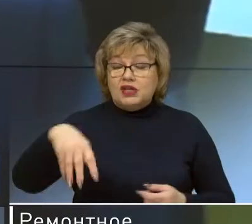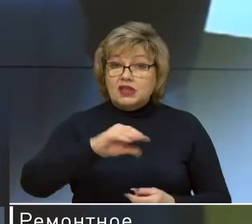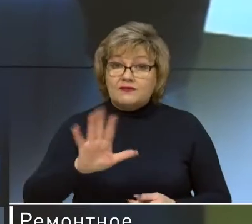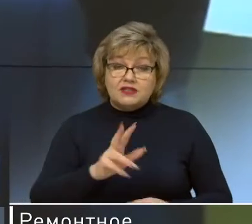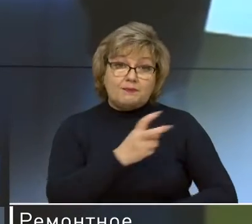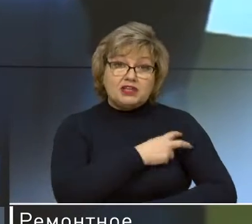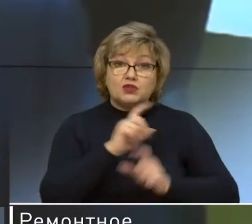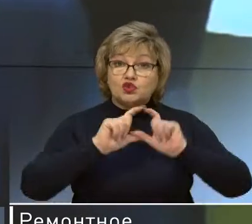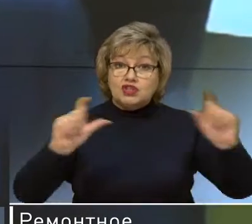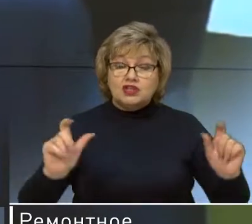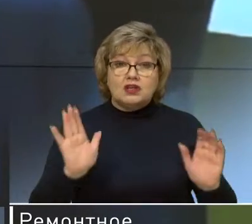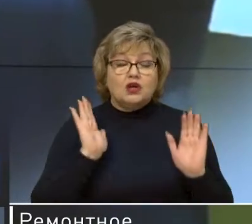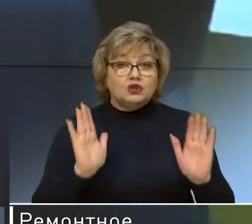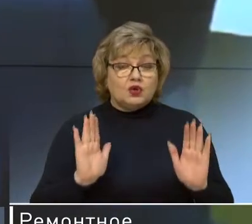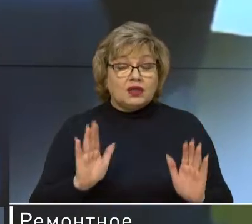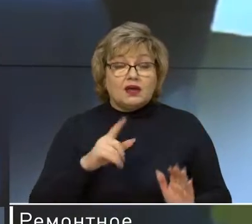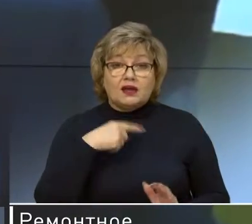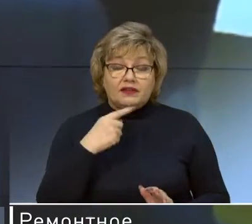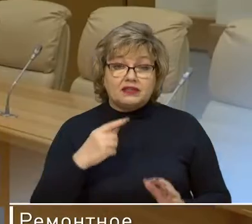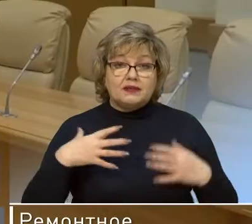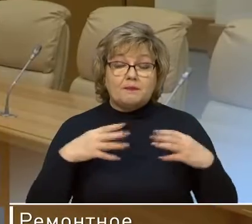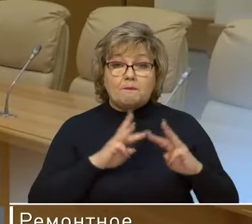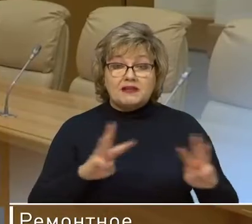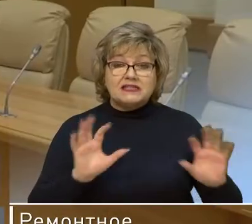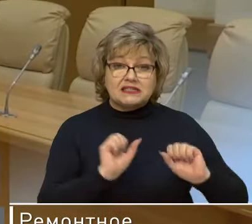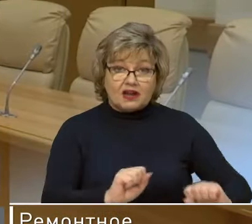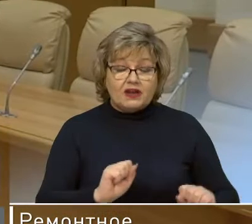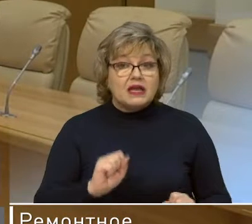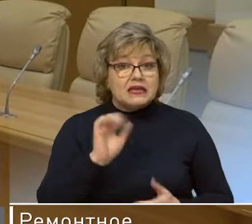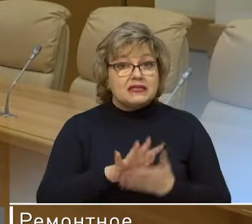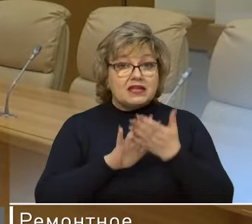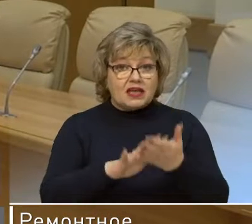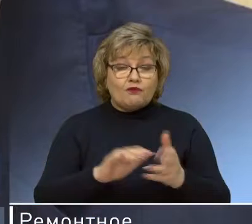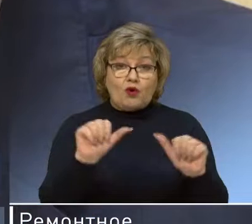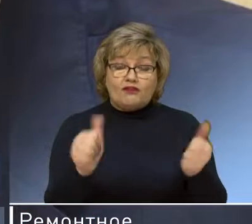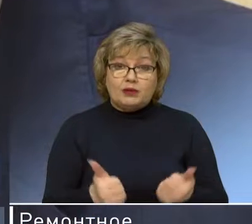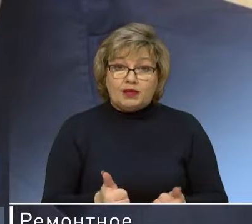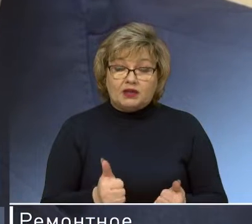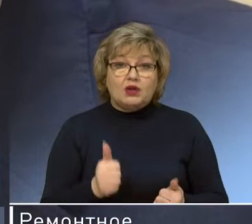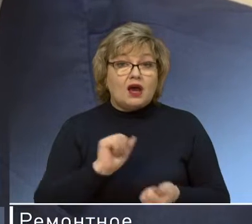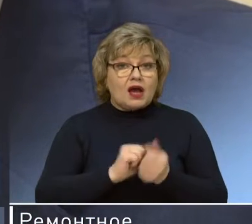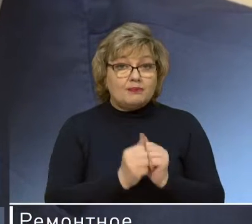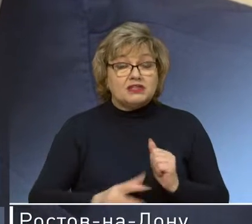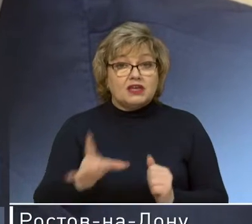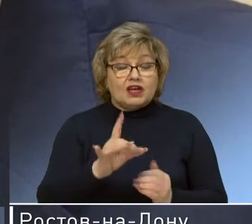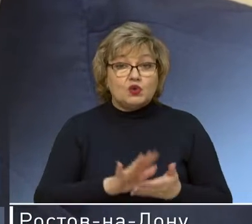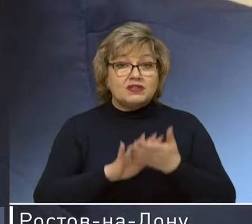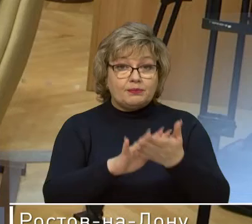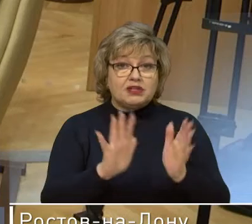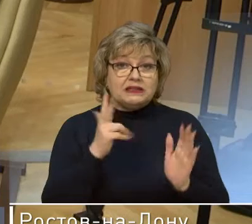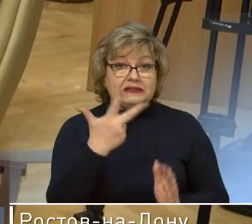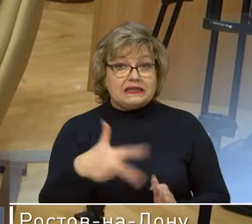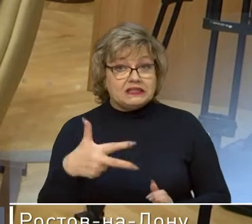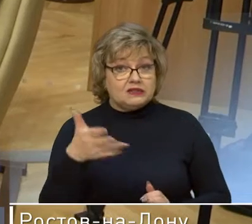медучреждения, сетует глава Минздрава. Да и заявки на вакцину некоторые оформляют формально. Так Каменский район запросил всего лишь